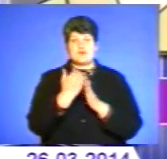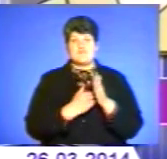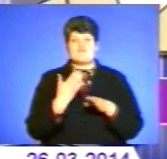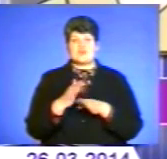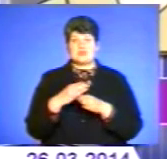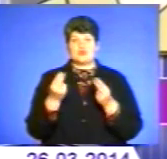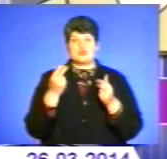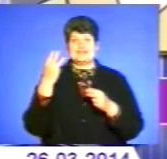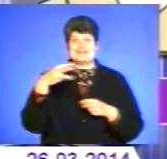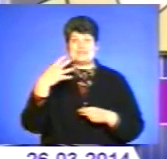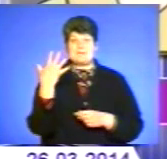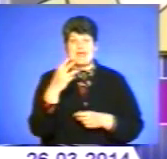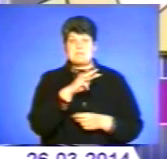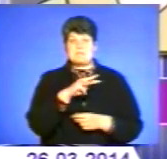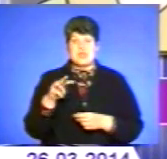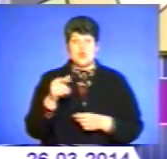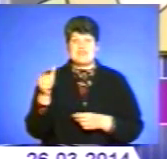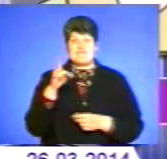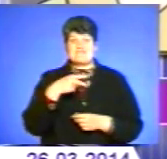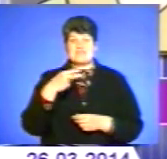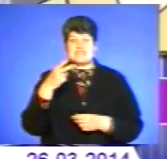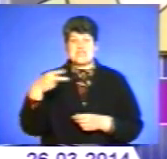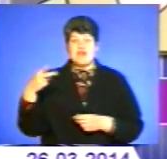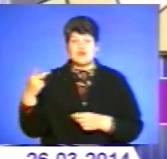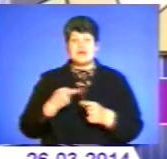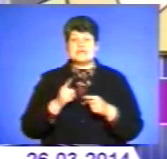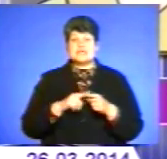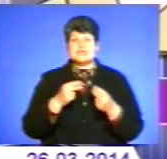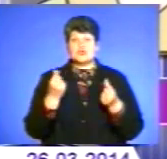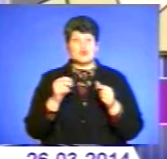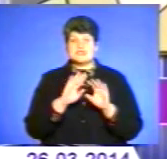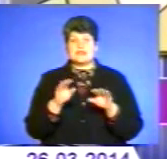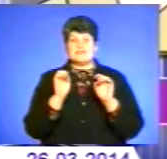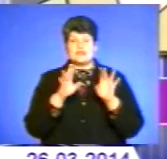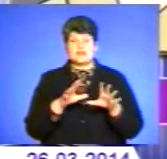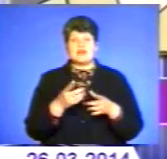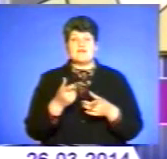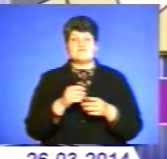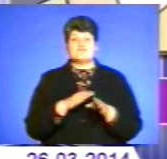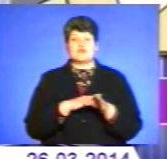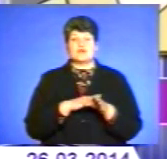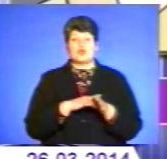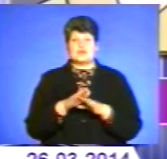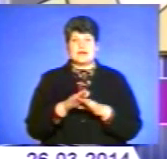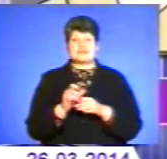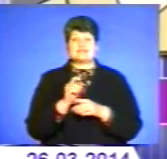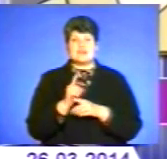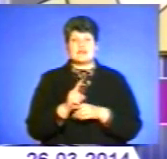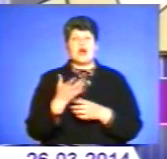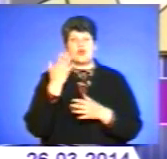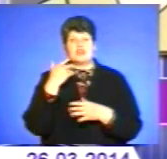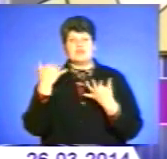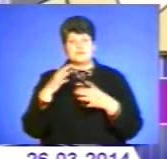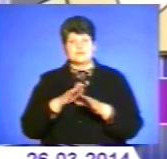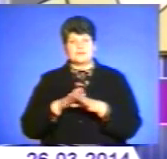кошти в сумі 35 мільйонів євро. Але ці гроші видаються не на виконання пробних завдань, а за їх виконання. Тобто